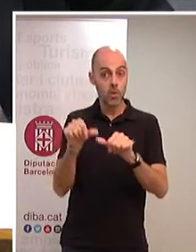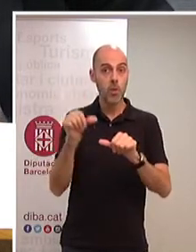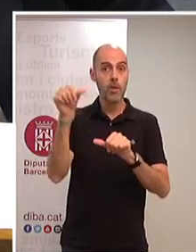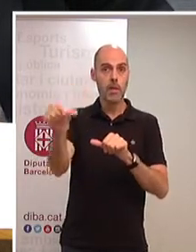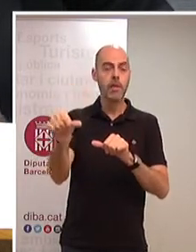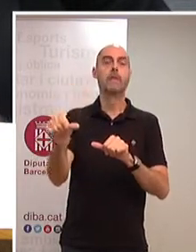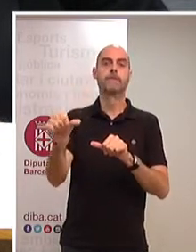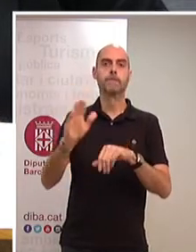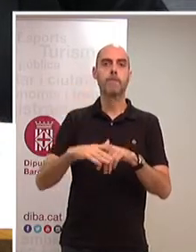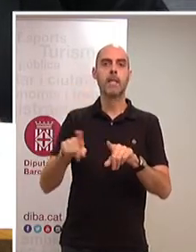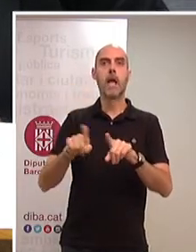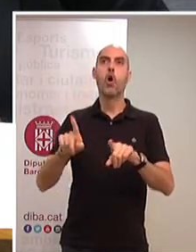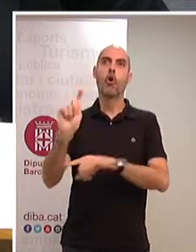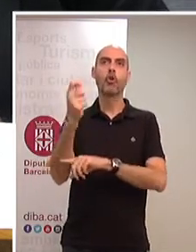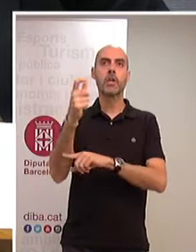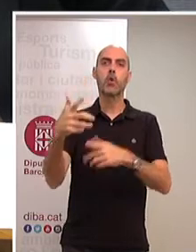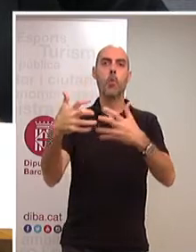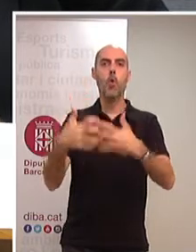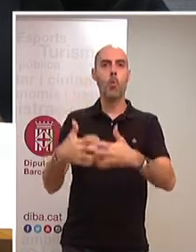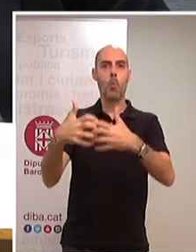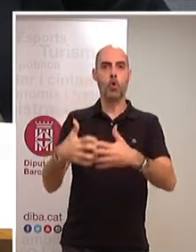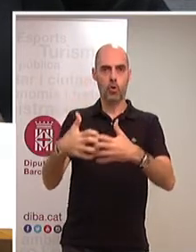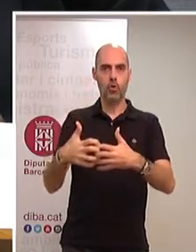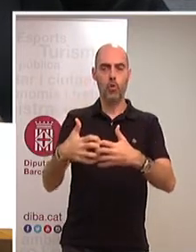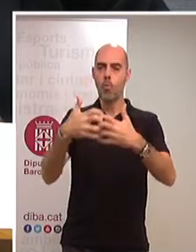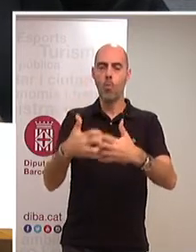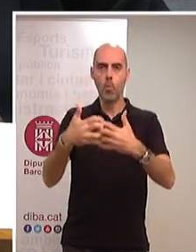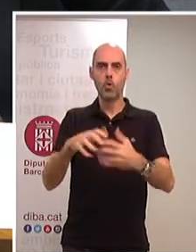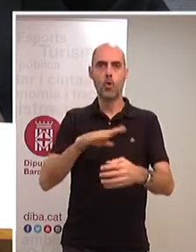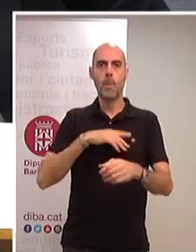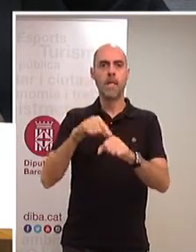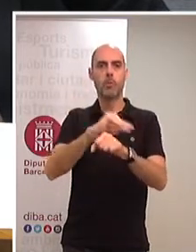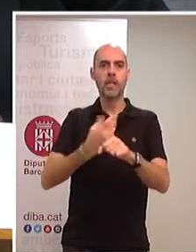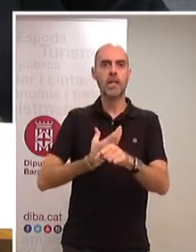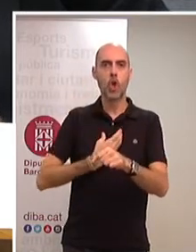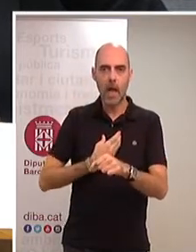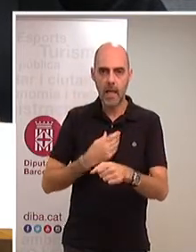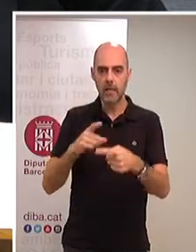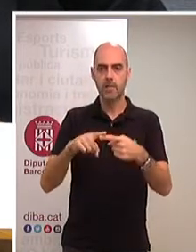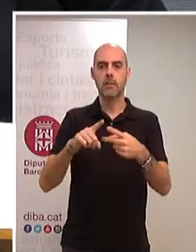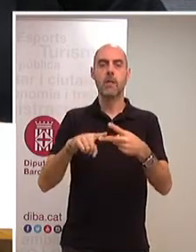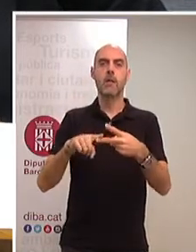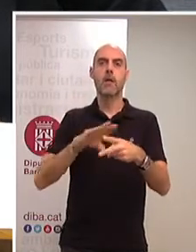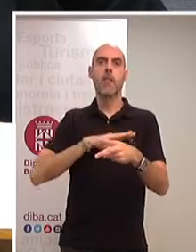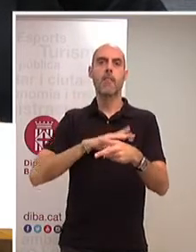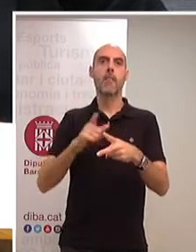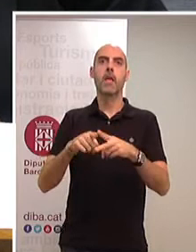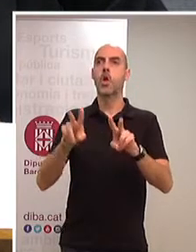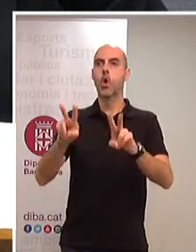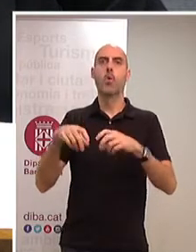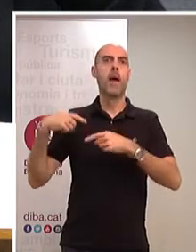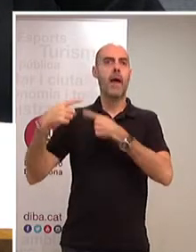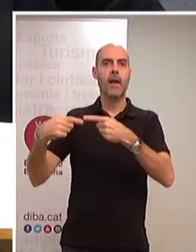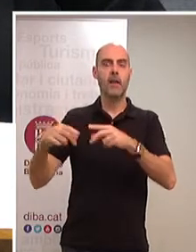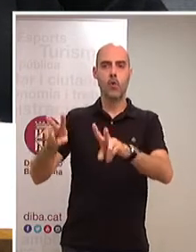per ser motor del municipalisme, ser motor de les polítiques locals, per ser motor de la generació d'una nova manera de fer